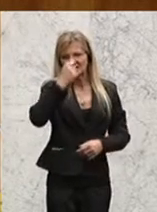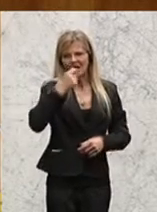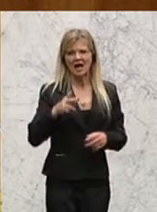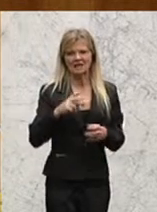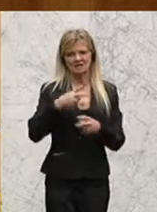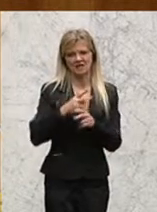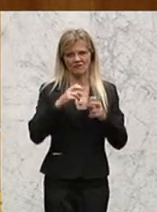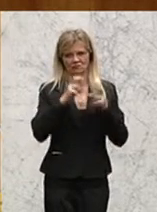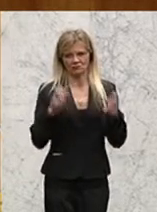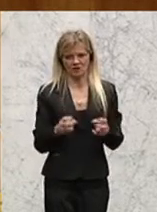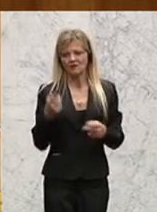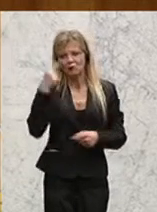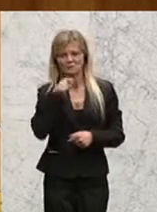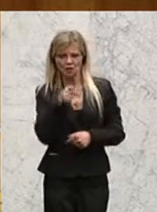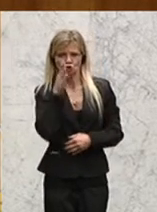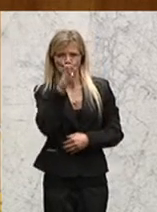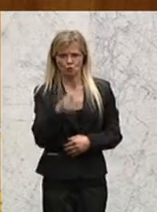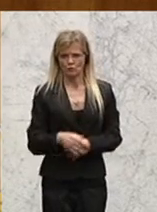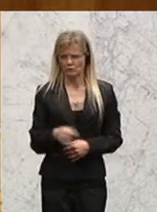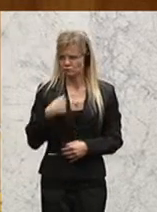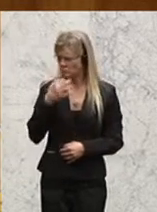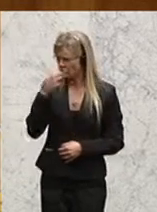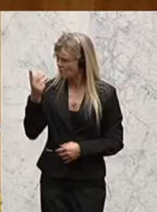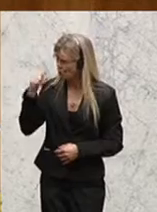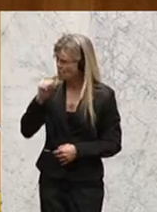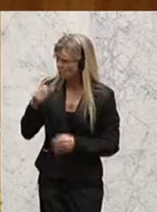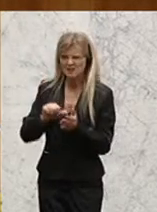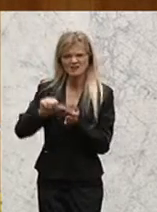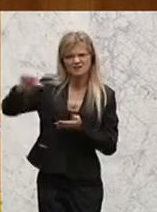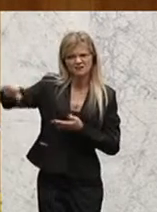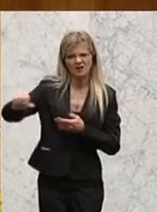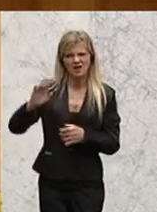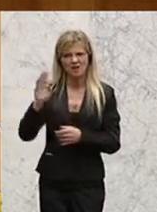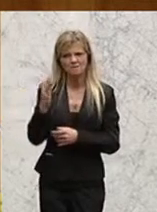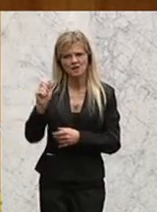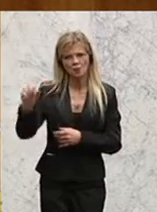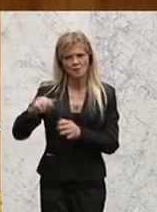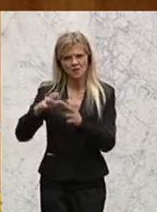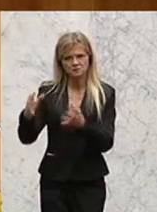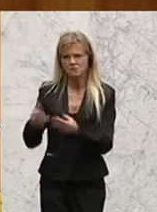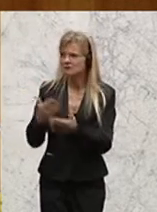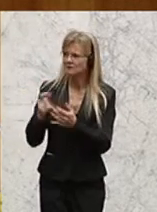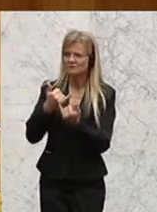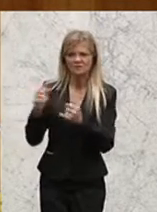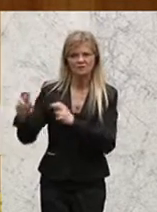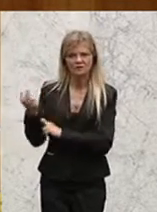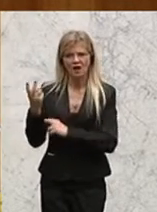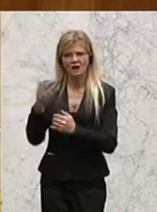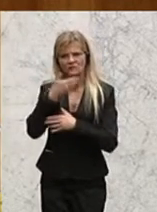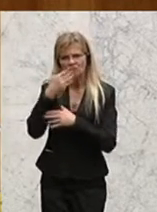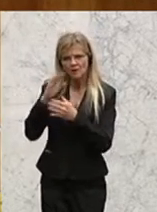Zukunft. Und ich habe gesagt, warum machen wir nicht dezentrale Biomasse mit Kraft-Wärme-Kopplung. Das wäre